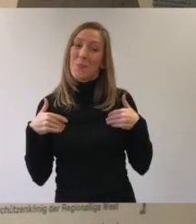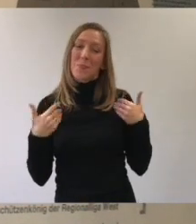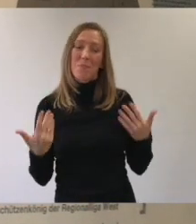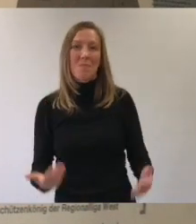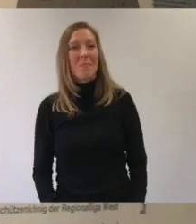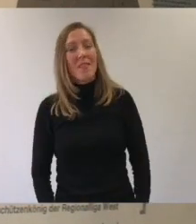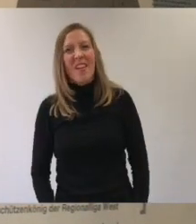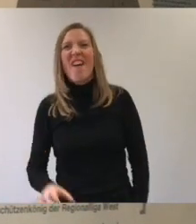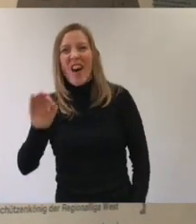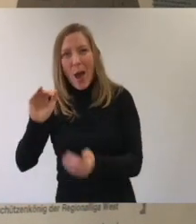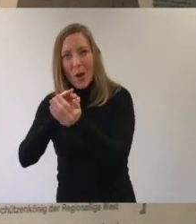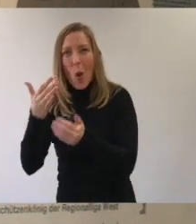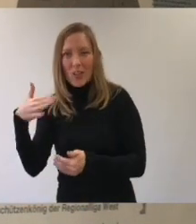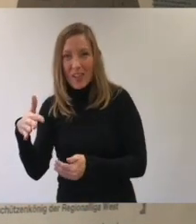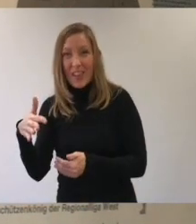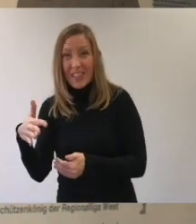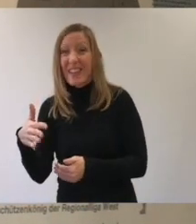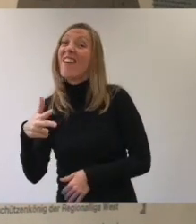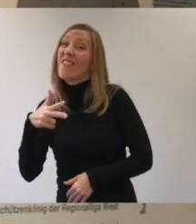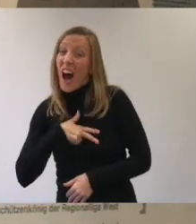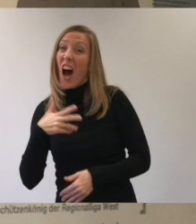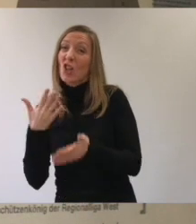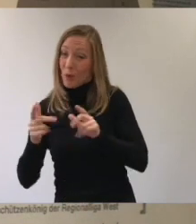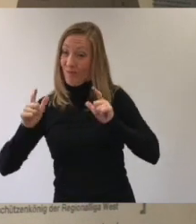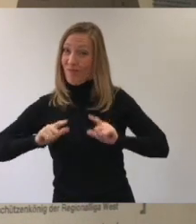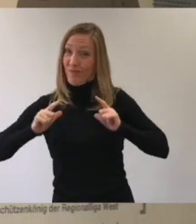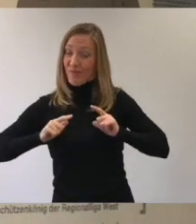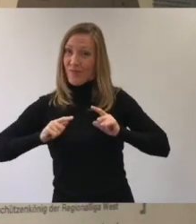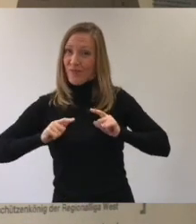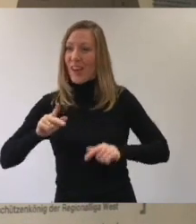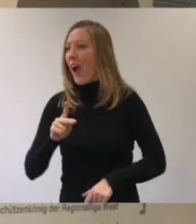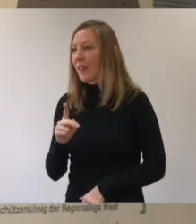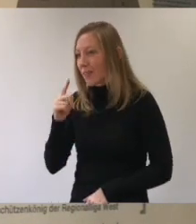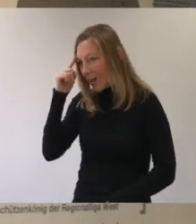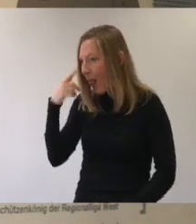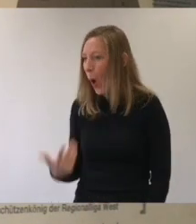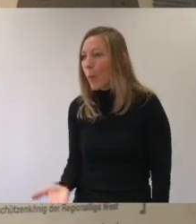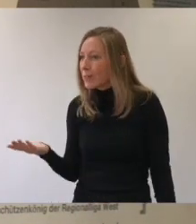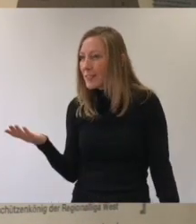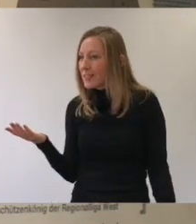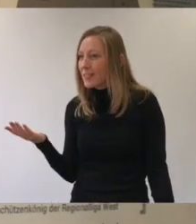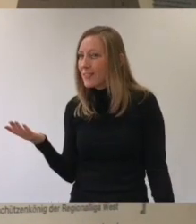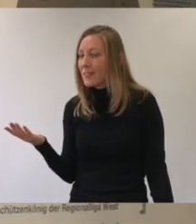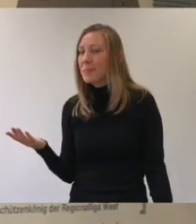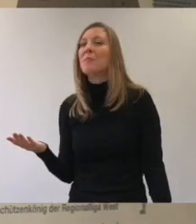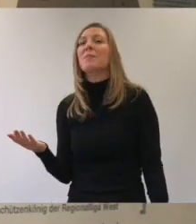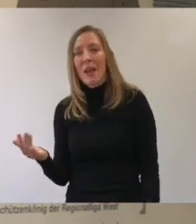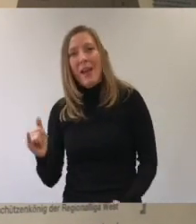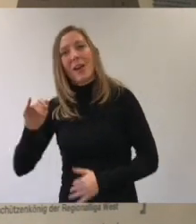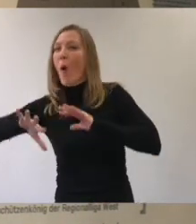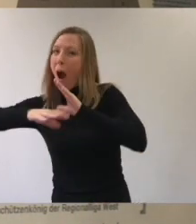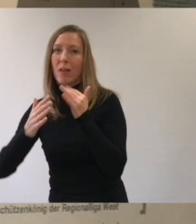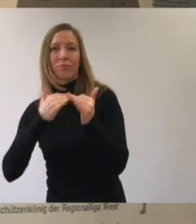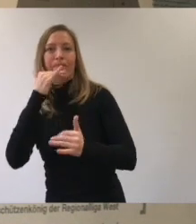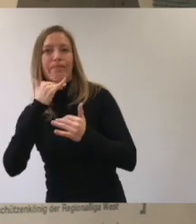freut sich und sagt, Fabian Klos hat das Trikot sogar schon getragen. Karin kann es nicht glauben. Dann